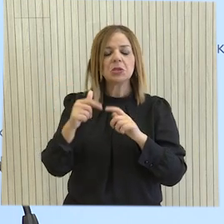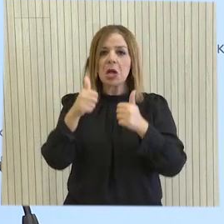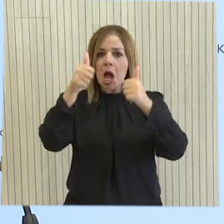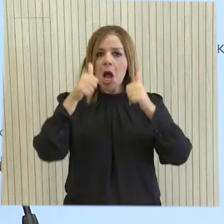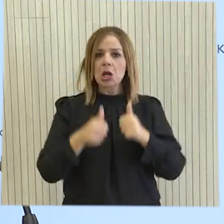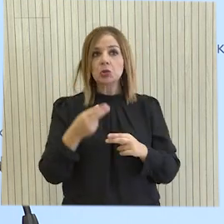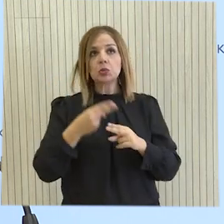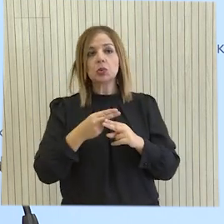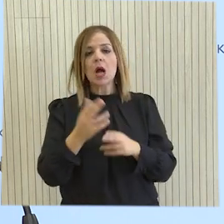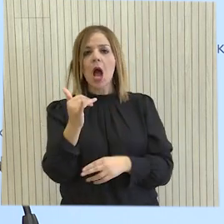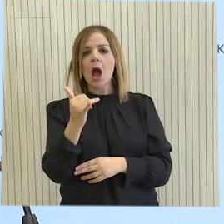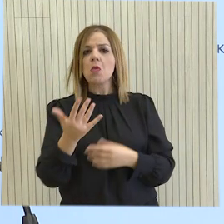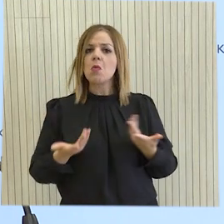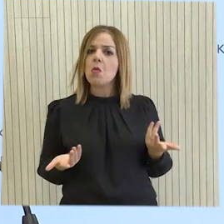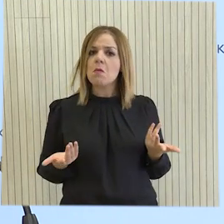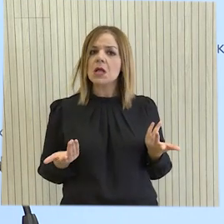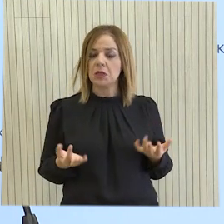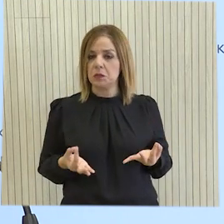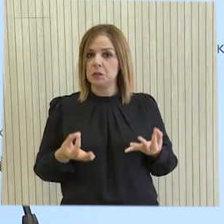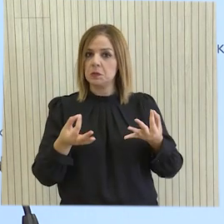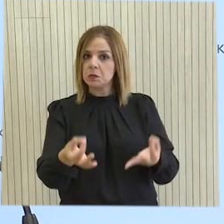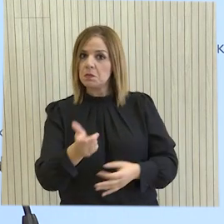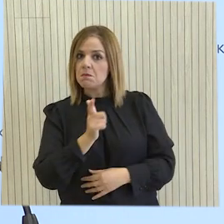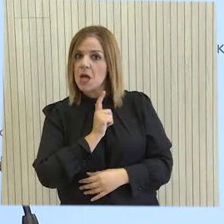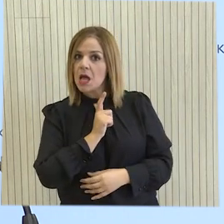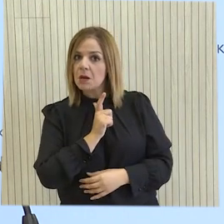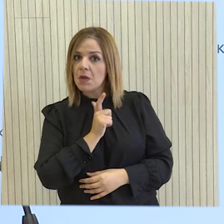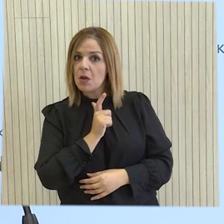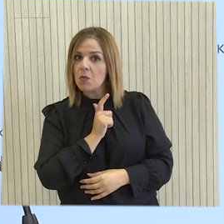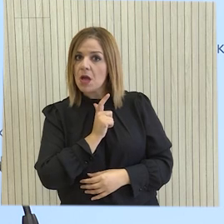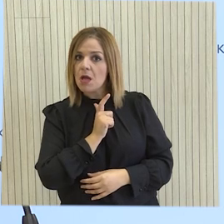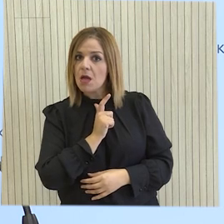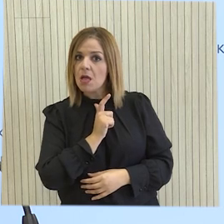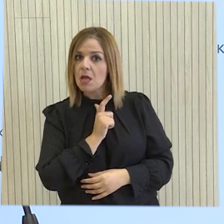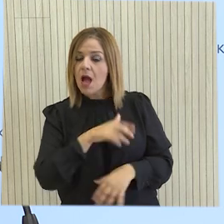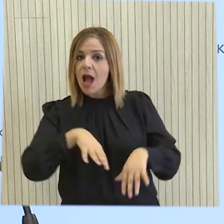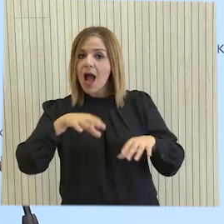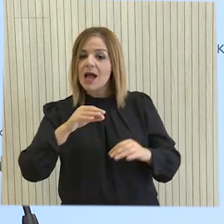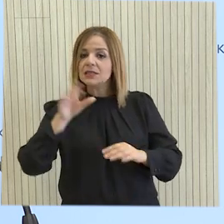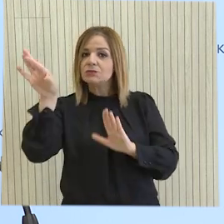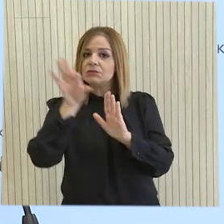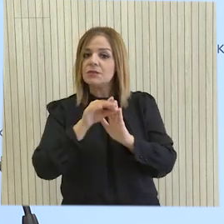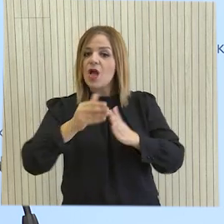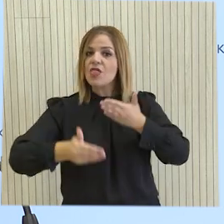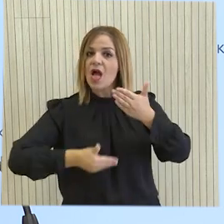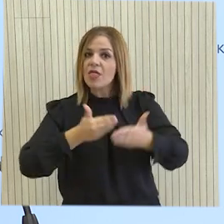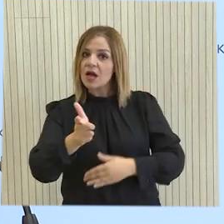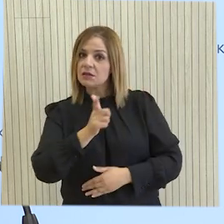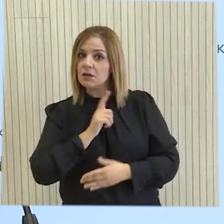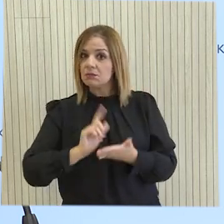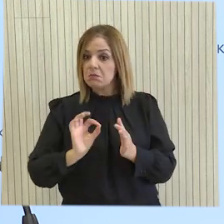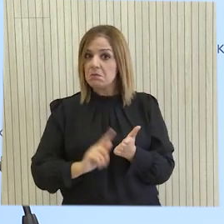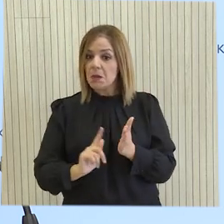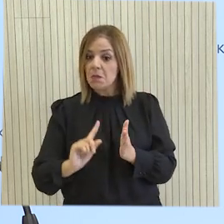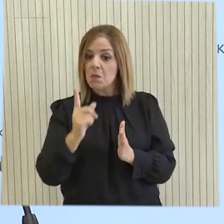δεν είναι ο κουβερνός ουσίως. Οπότε μετατίθεται η έναρξη του διορισμού, παρκότερα, δεν είναι από την